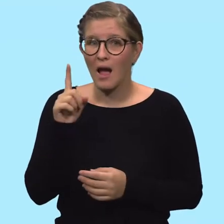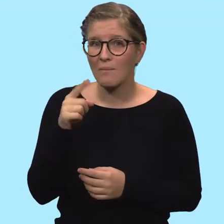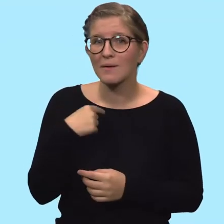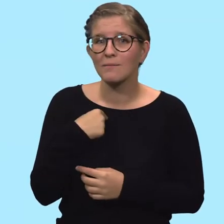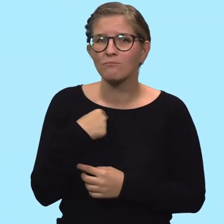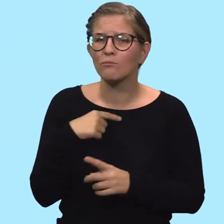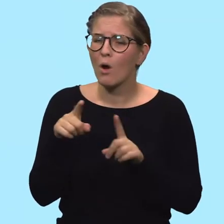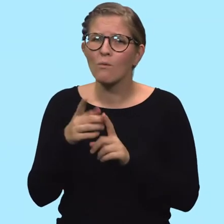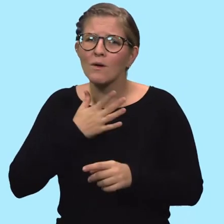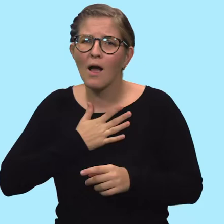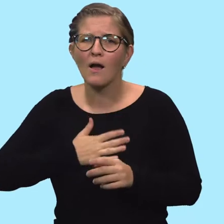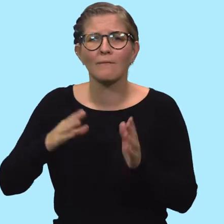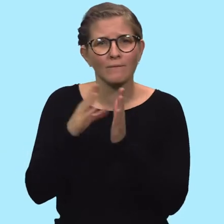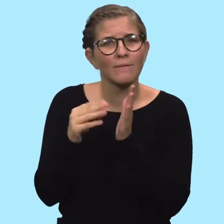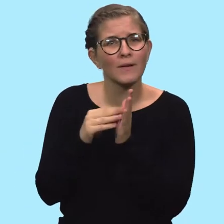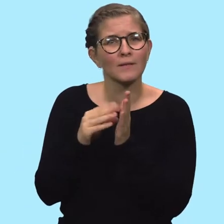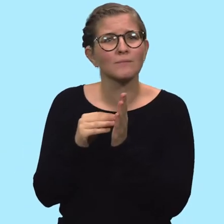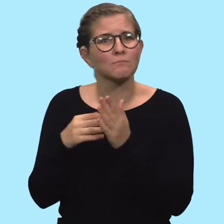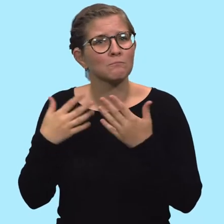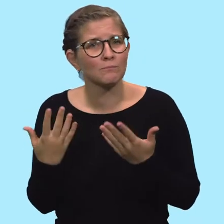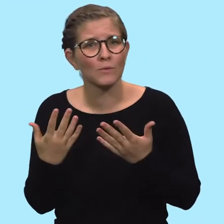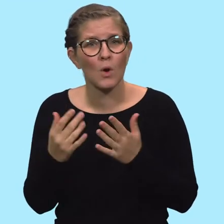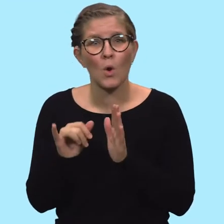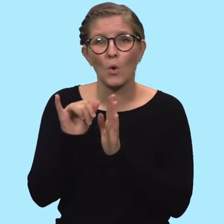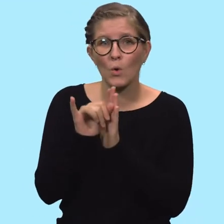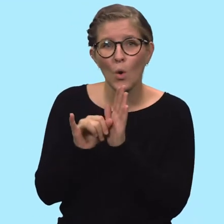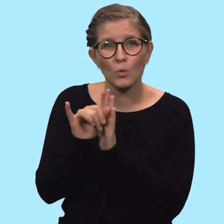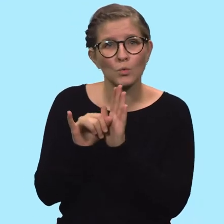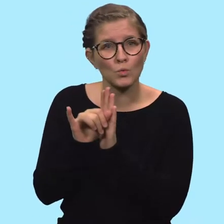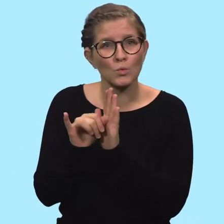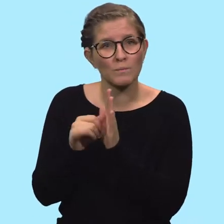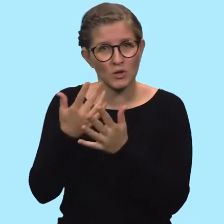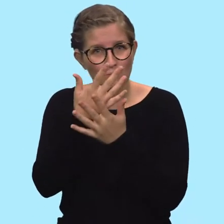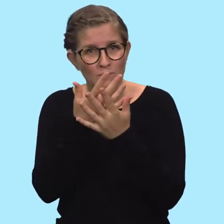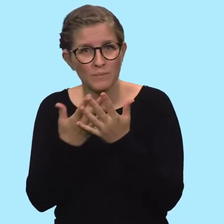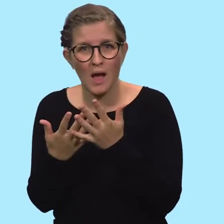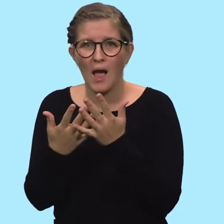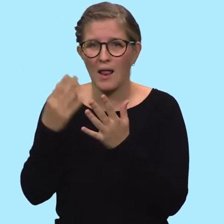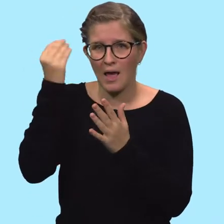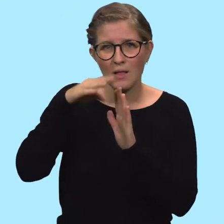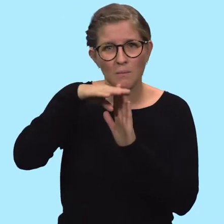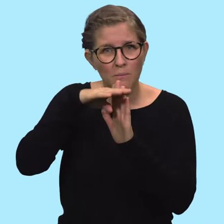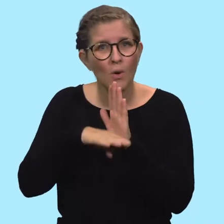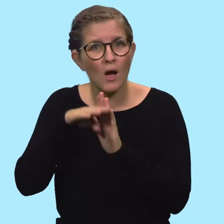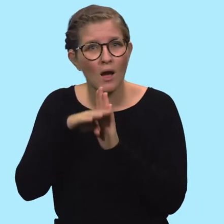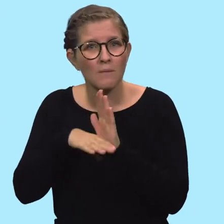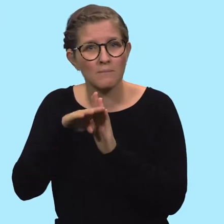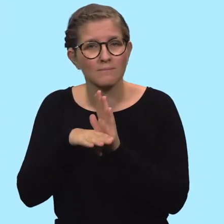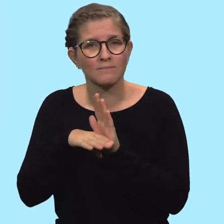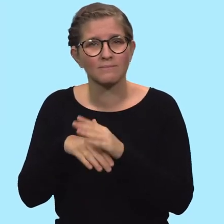Ich verwende aber auch gerne Sprach